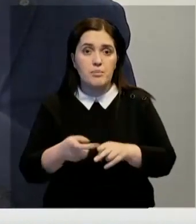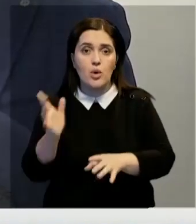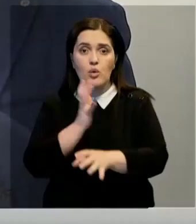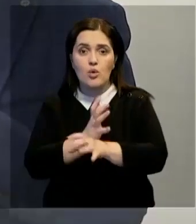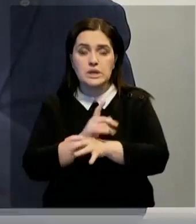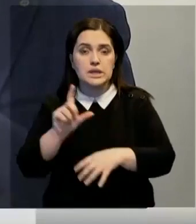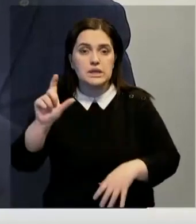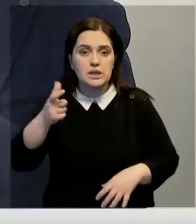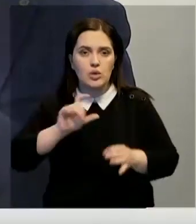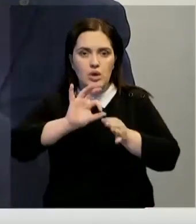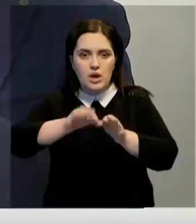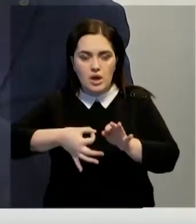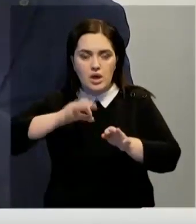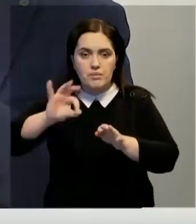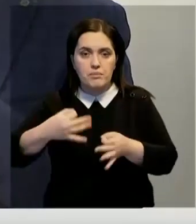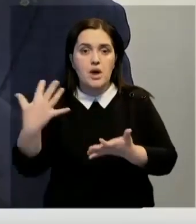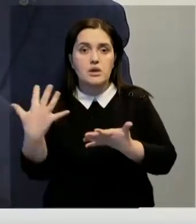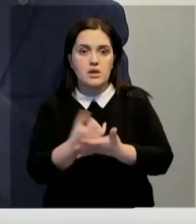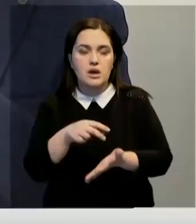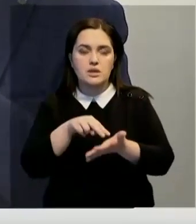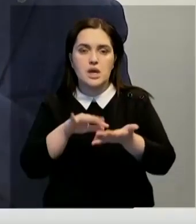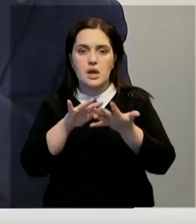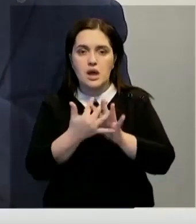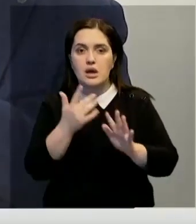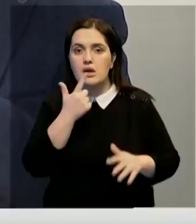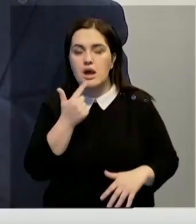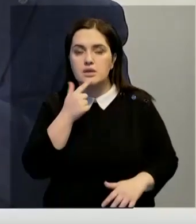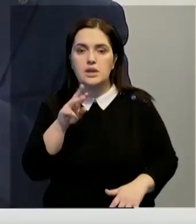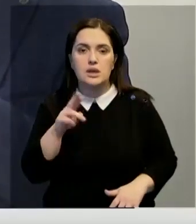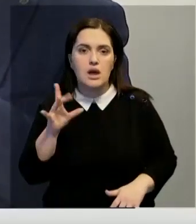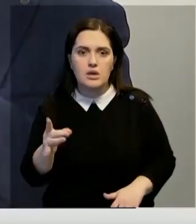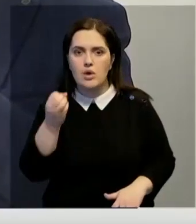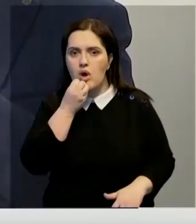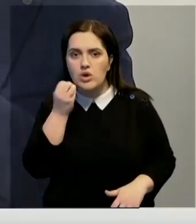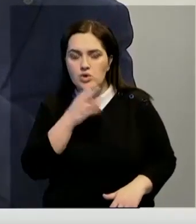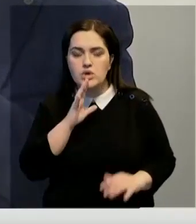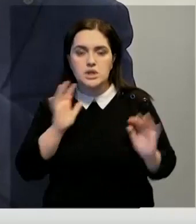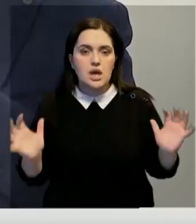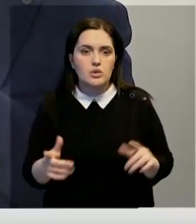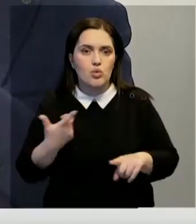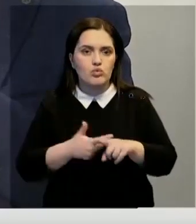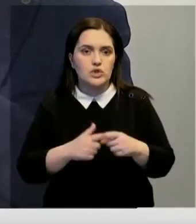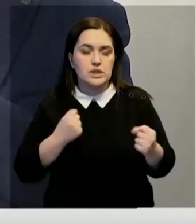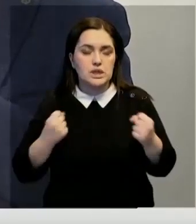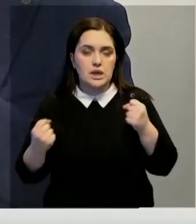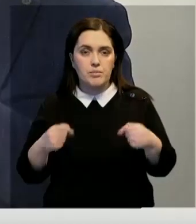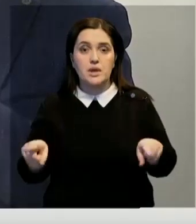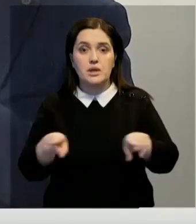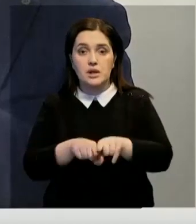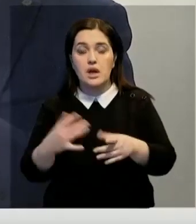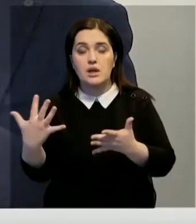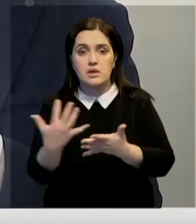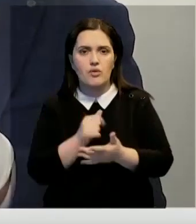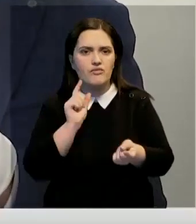иголки и шила, найденные на стоянке возле села Красный Яр, хорошо сохранились. Что удивляет, они очень прочные. Такие находки